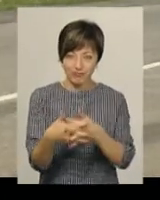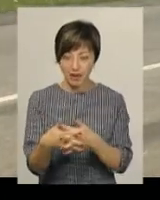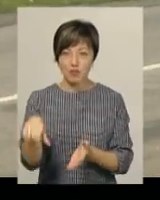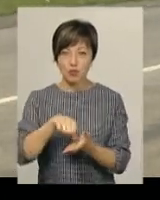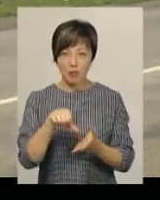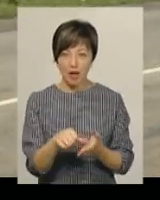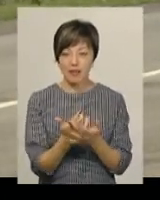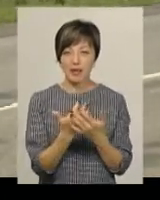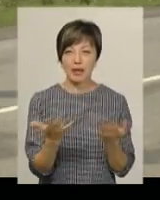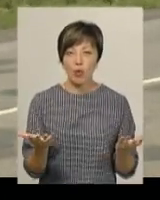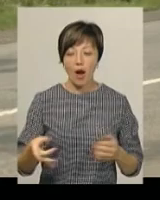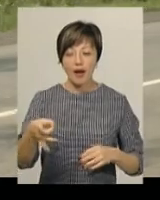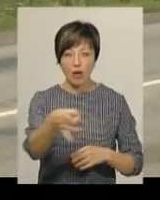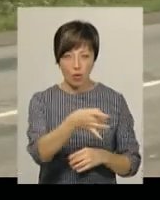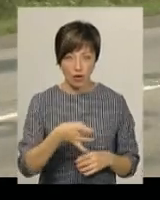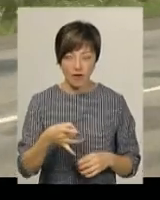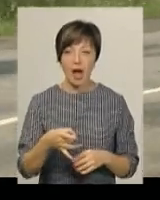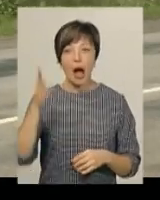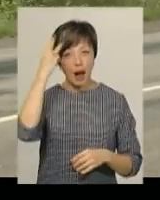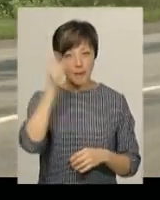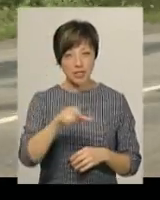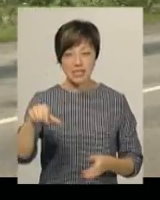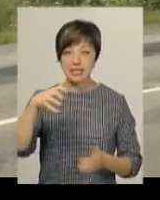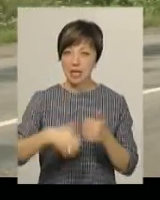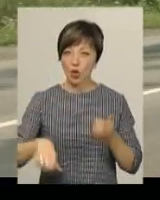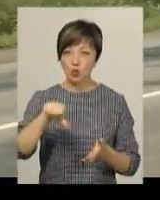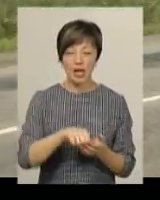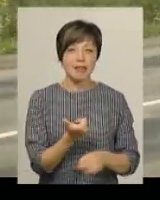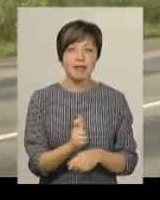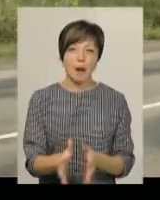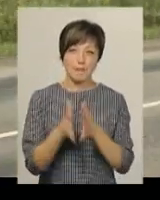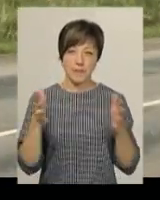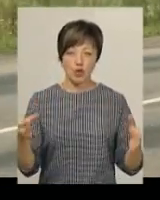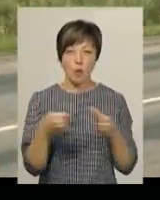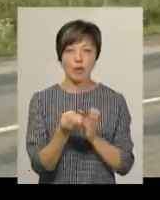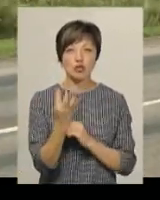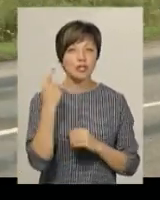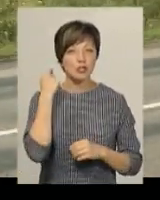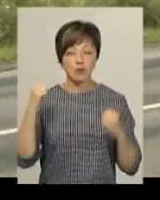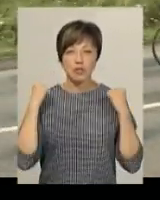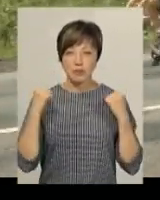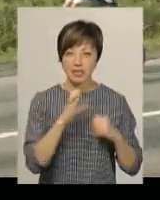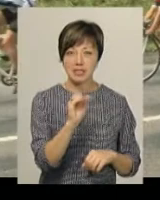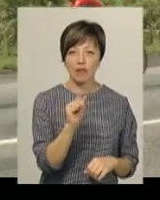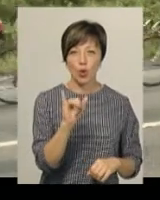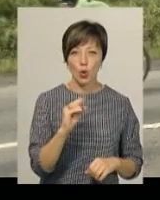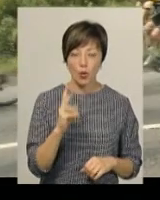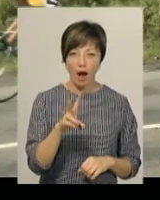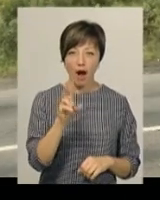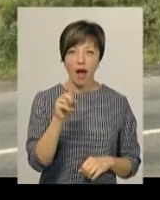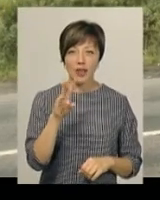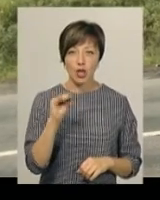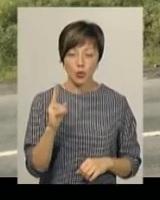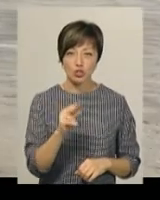виступали представники кількох регіонів. Хмельничанок серед учасниць найбільше. Команда 14-річних спортсменок Наталія Сафронюк, Марина Калинюк,